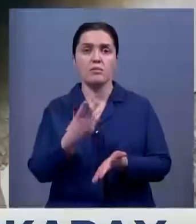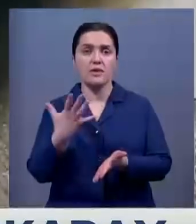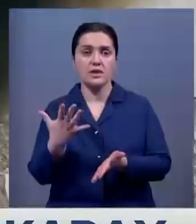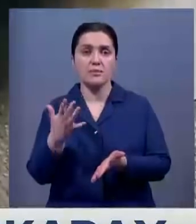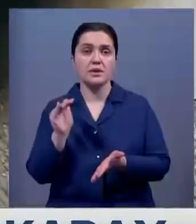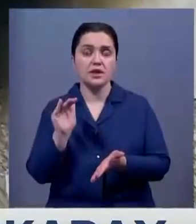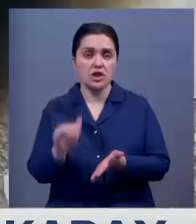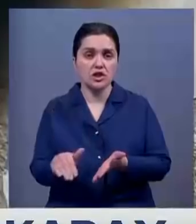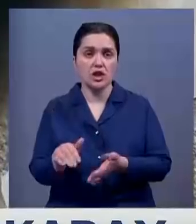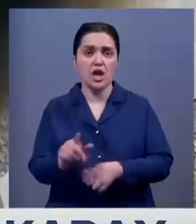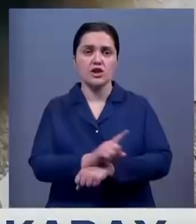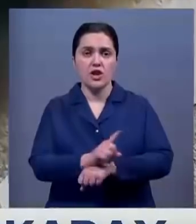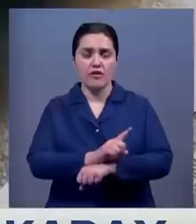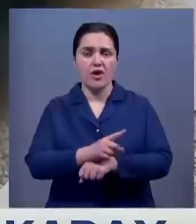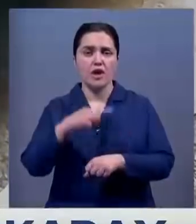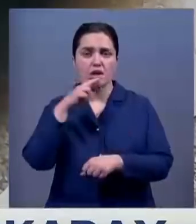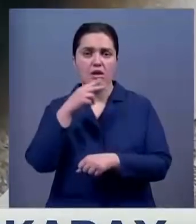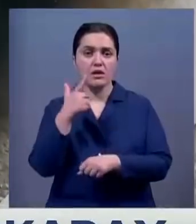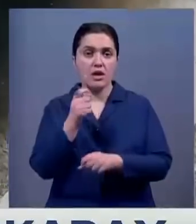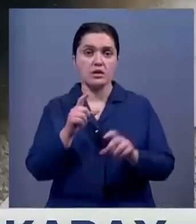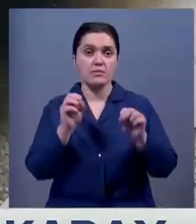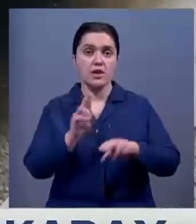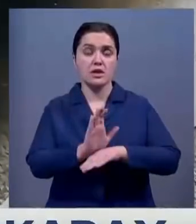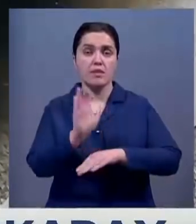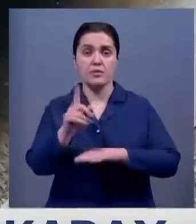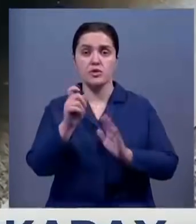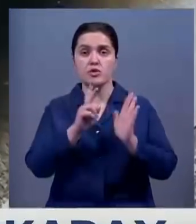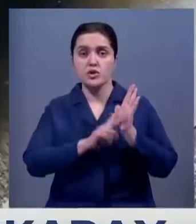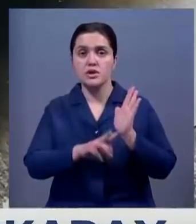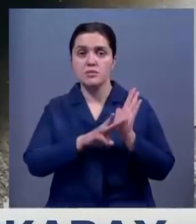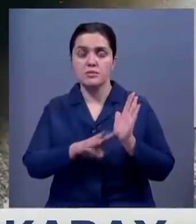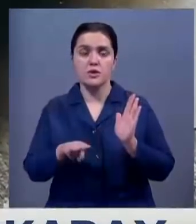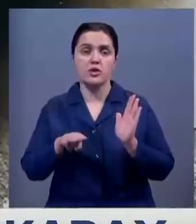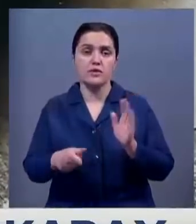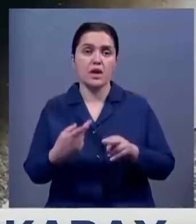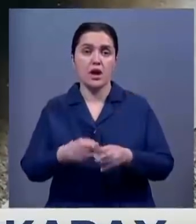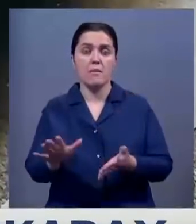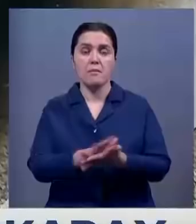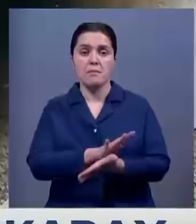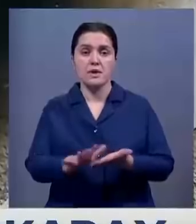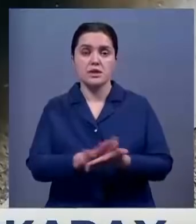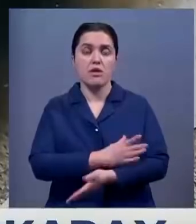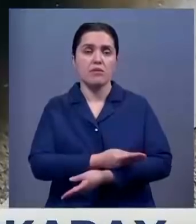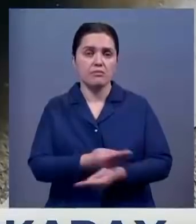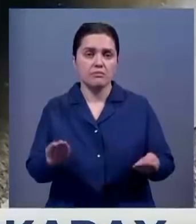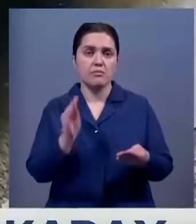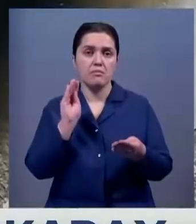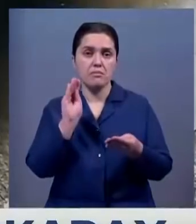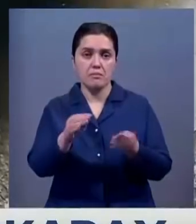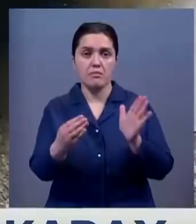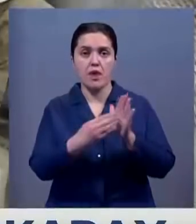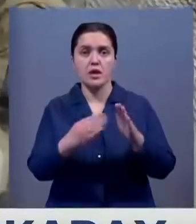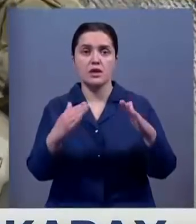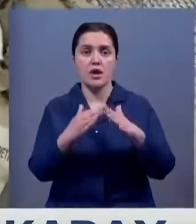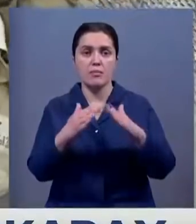покупку 25 тысяч датчиков угарного газа направили почти 170 миллионов тенге. Устройство бесплатно установили в